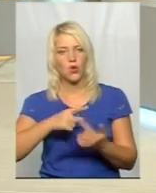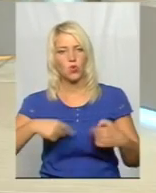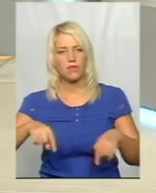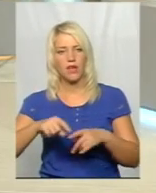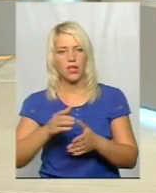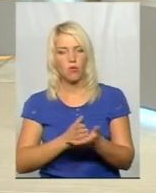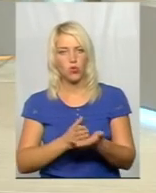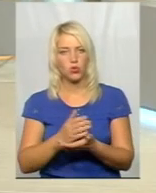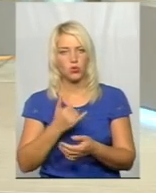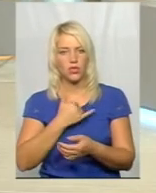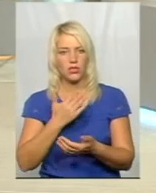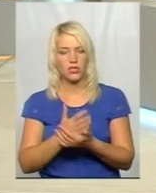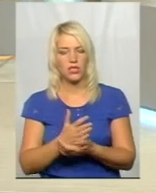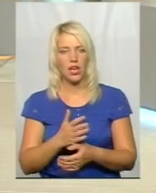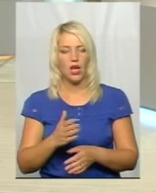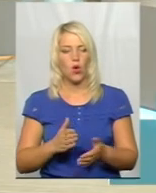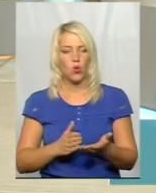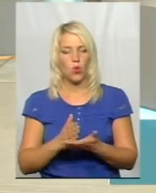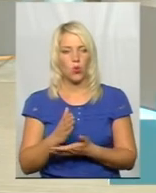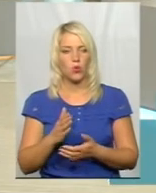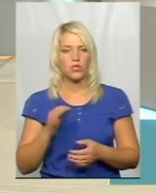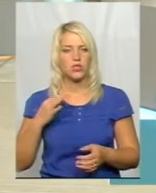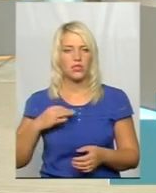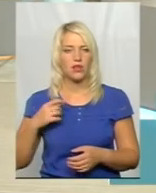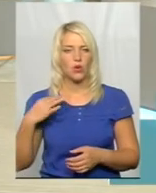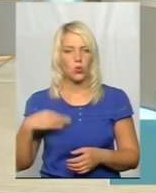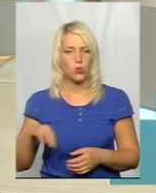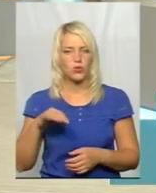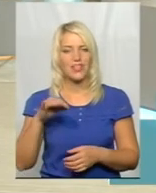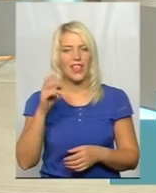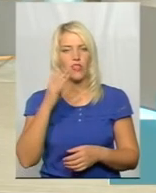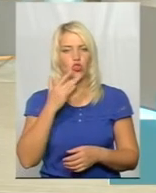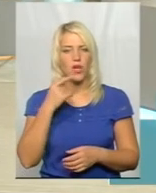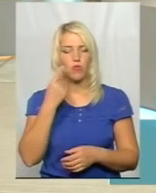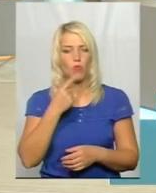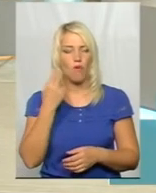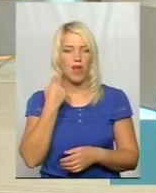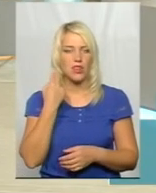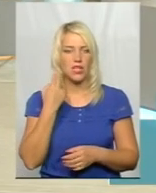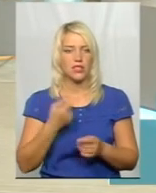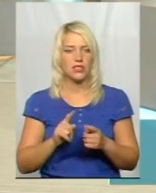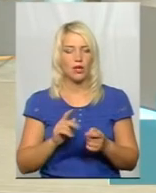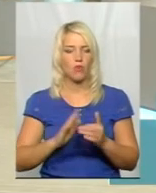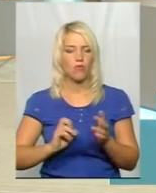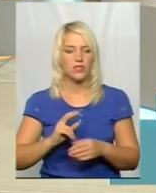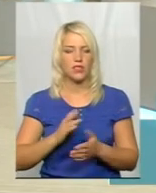У нас є курс іноземної мови, англійської, на сьогоднішній день з професійним спрямуванням викладають